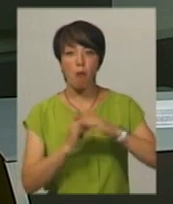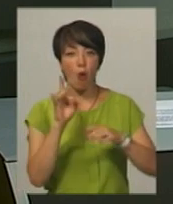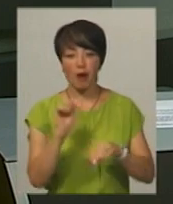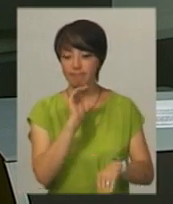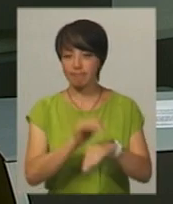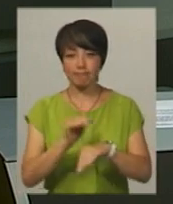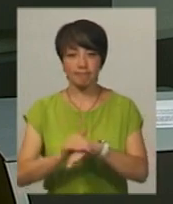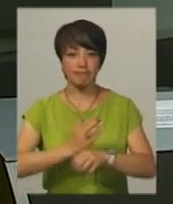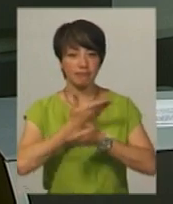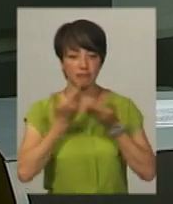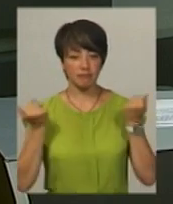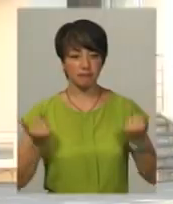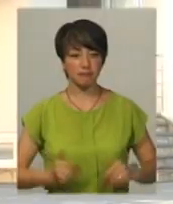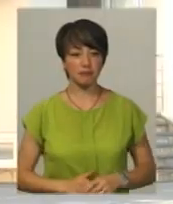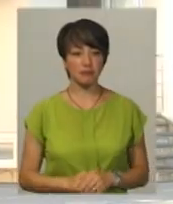зафіксовано.